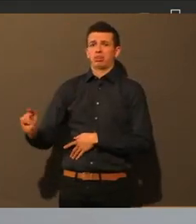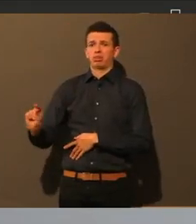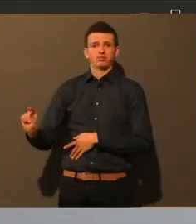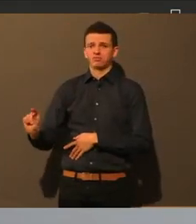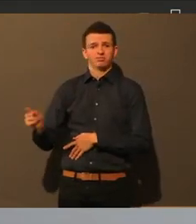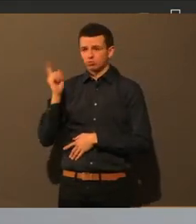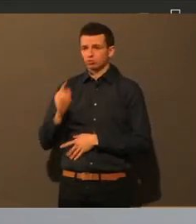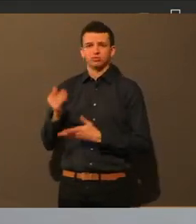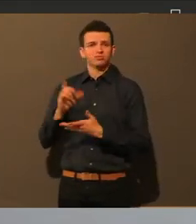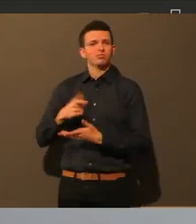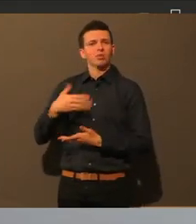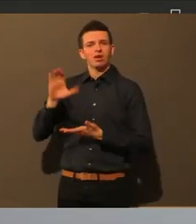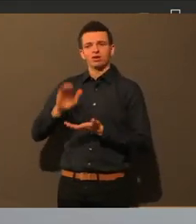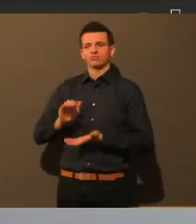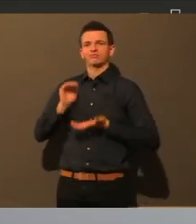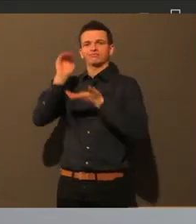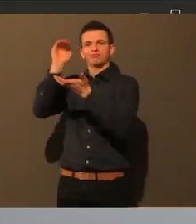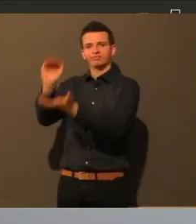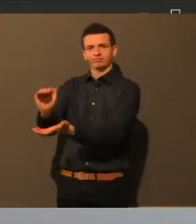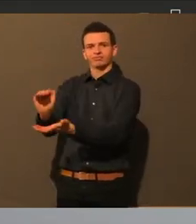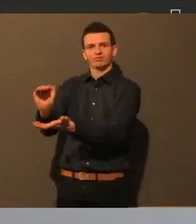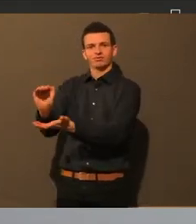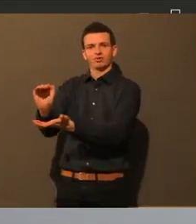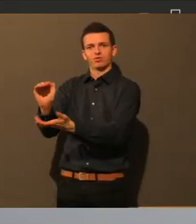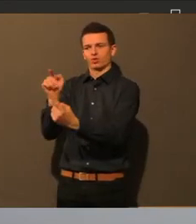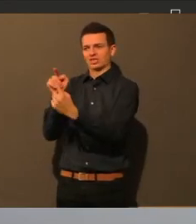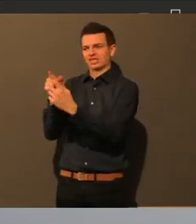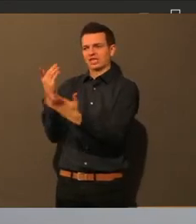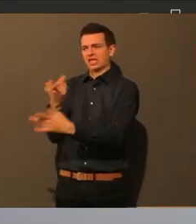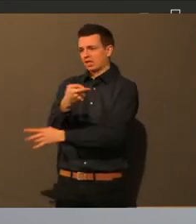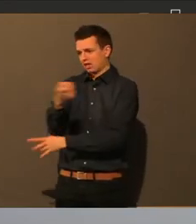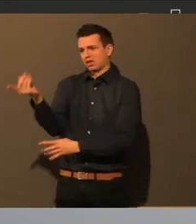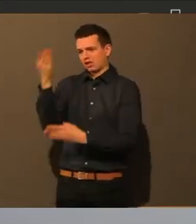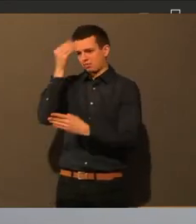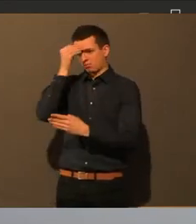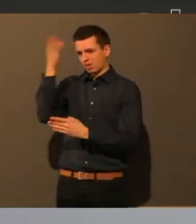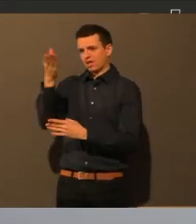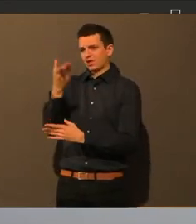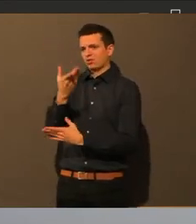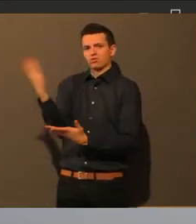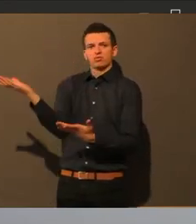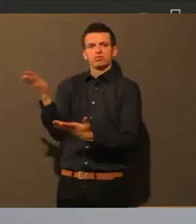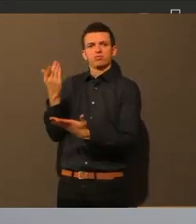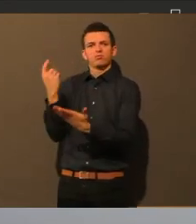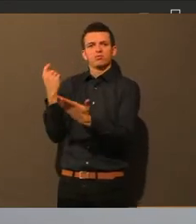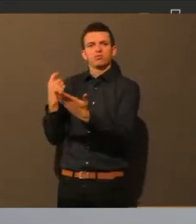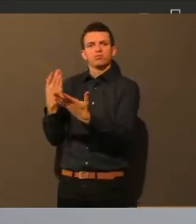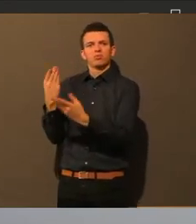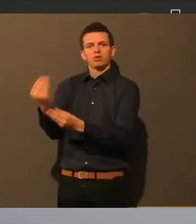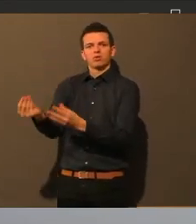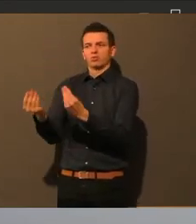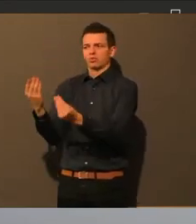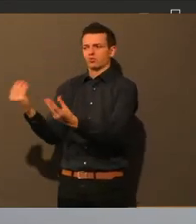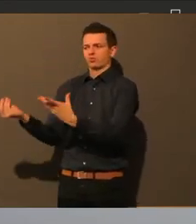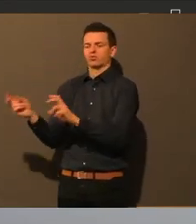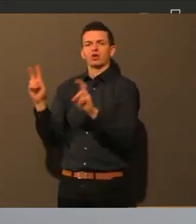wert sein. Und Wert ist halt bei uns sehr häufig mit Geld verbunden. Das ist mir schon klar.